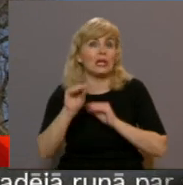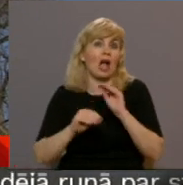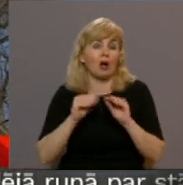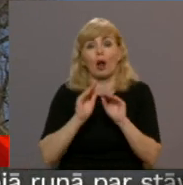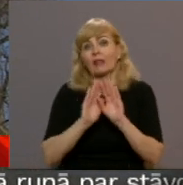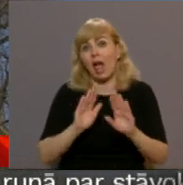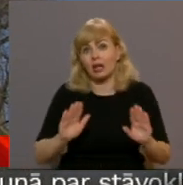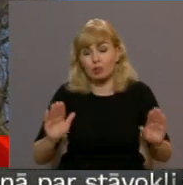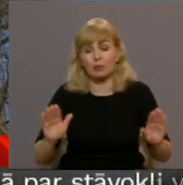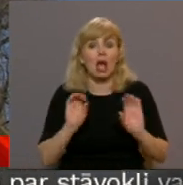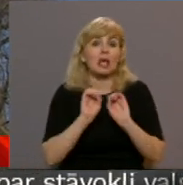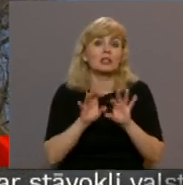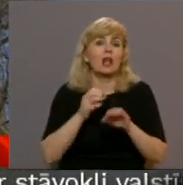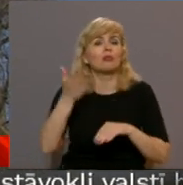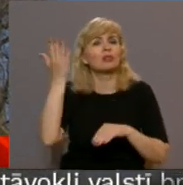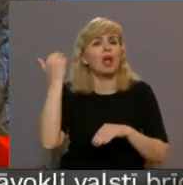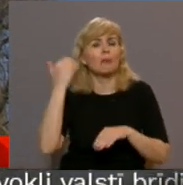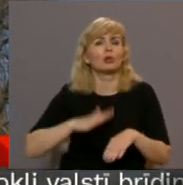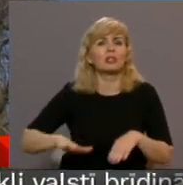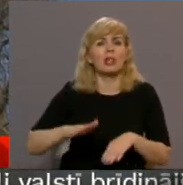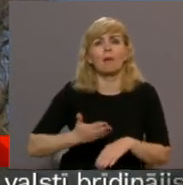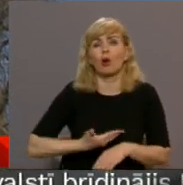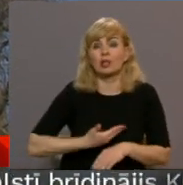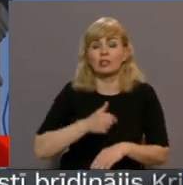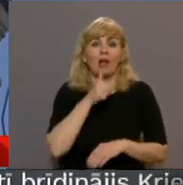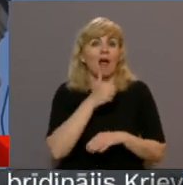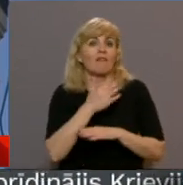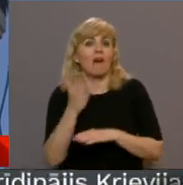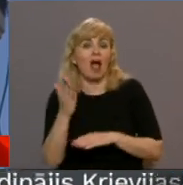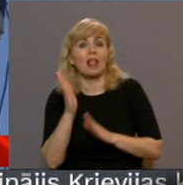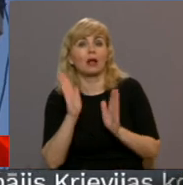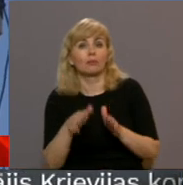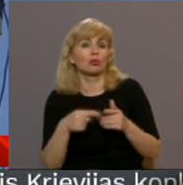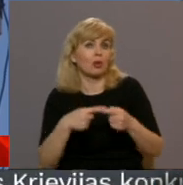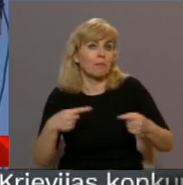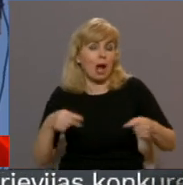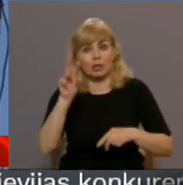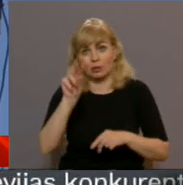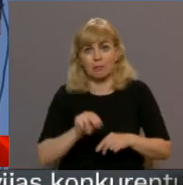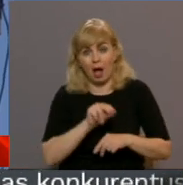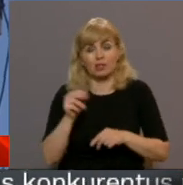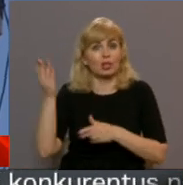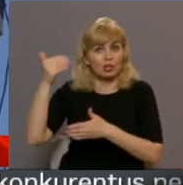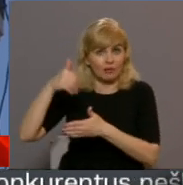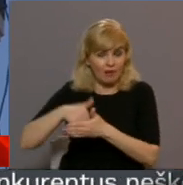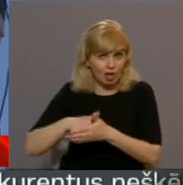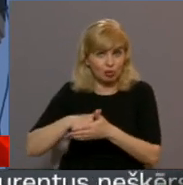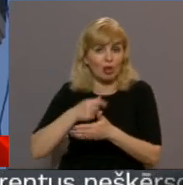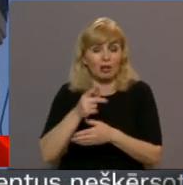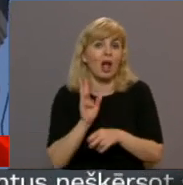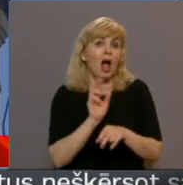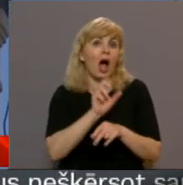ekspozīciju, kas stāstīs par seno zemgaļu dzīvi, bet vēlāk būšot arī materiāli par baznīcas vēsturi. Tiesi gan